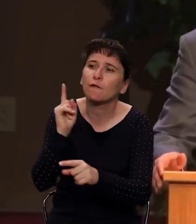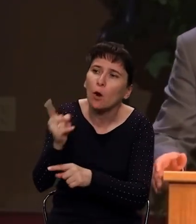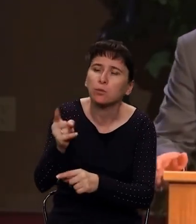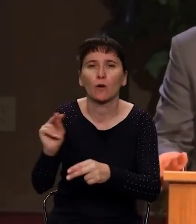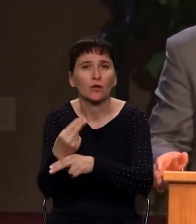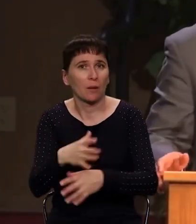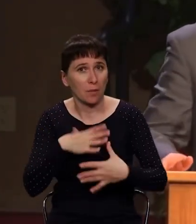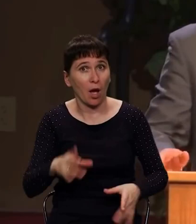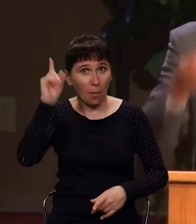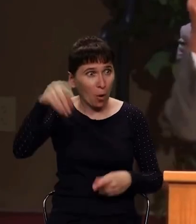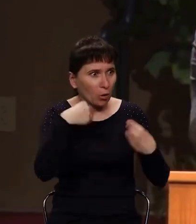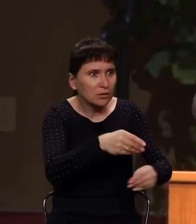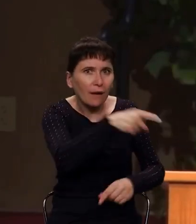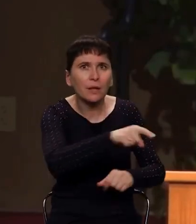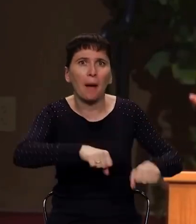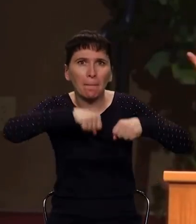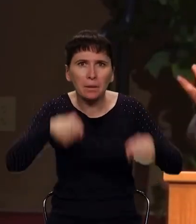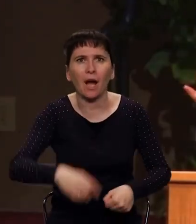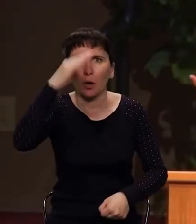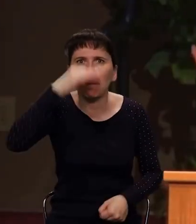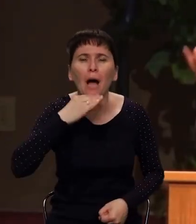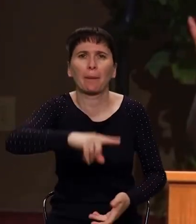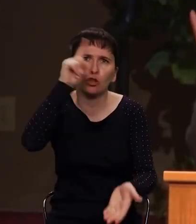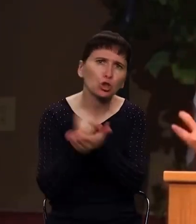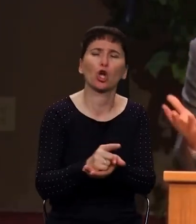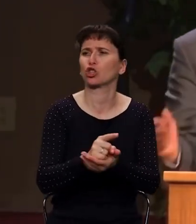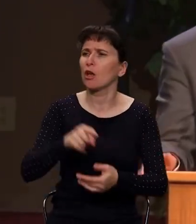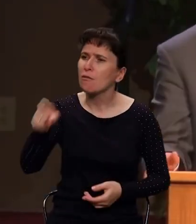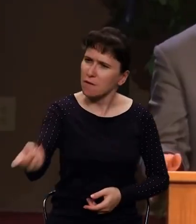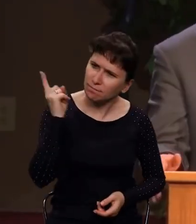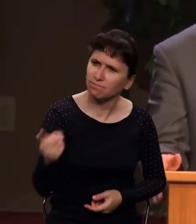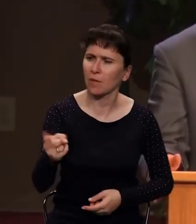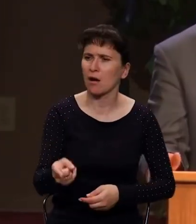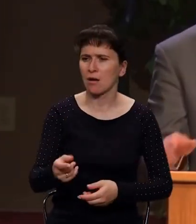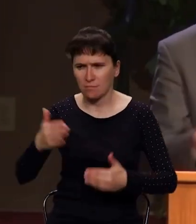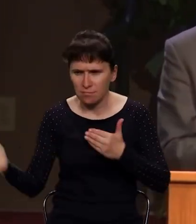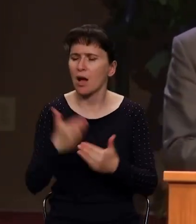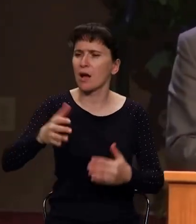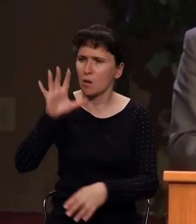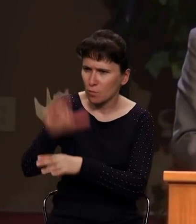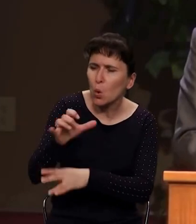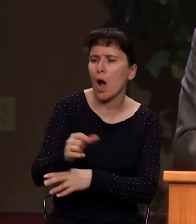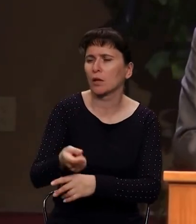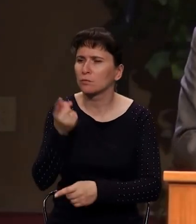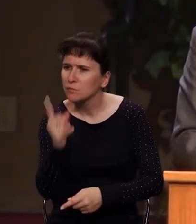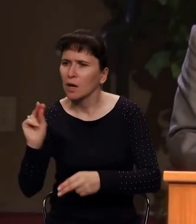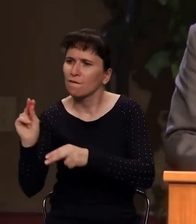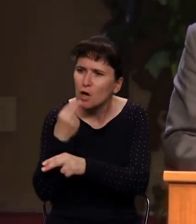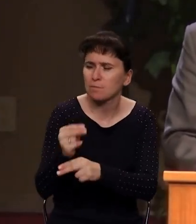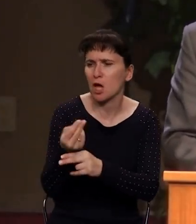запрещать, наказывать. Бог дал право. Это отца. Братья и сестры,